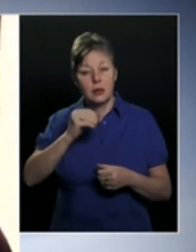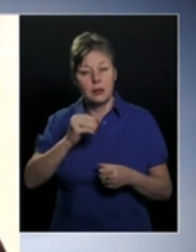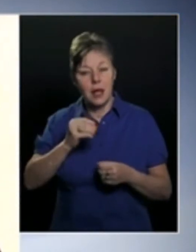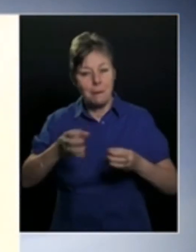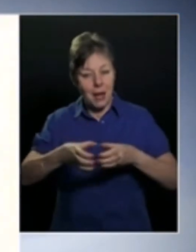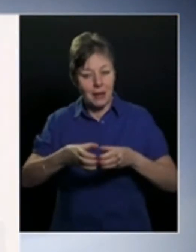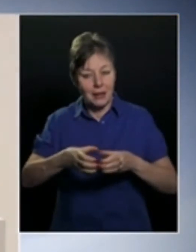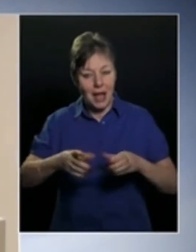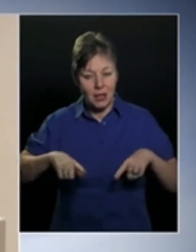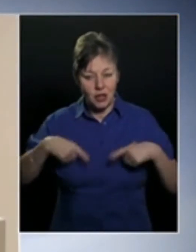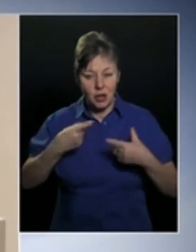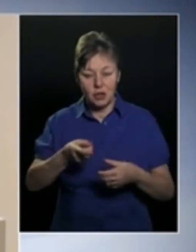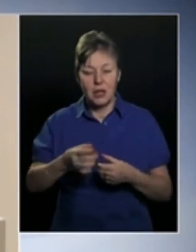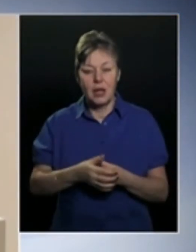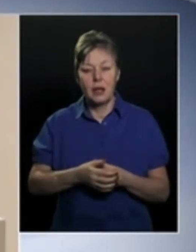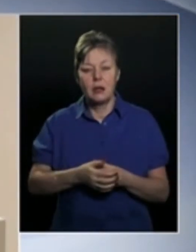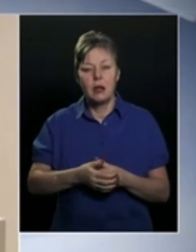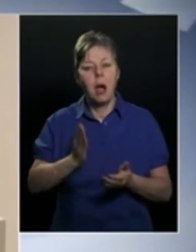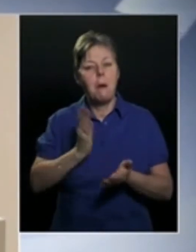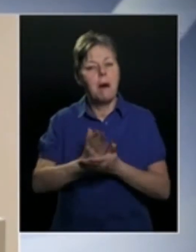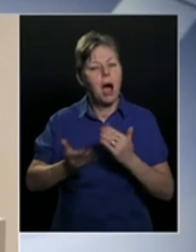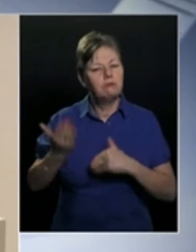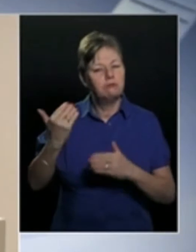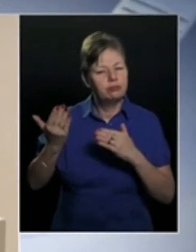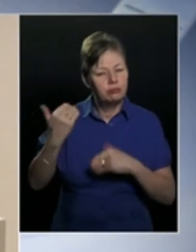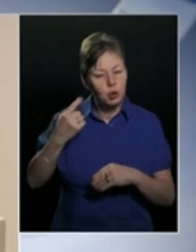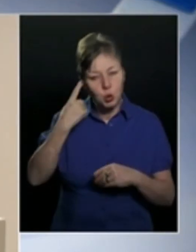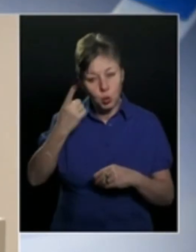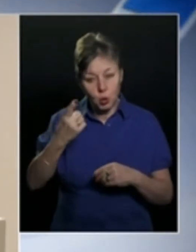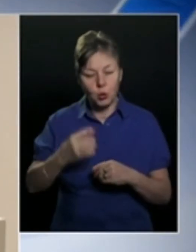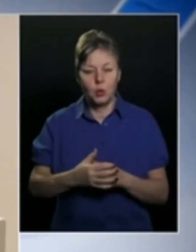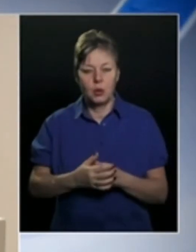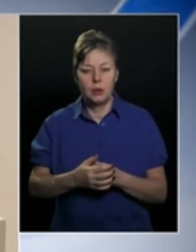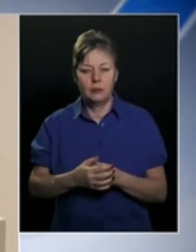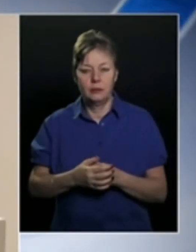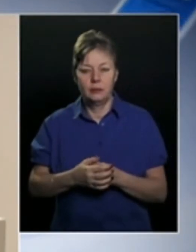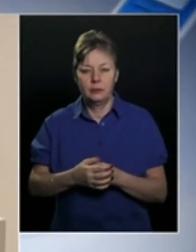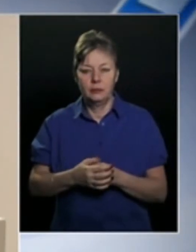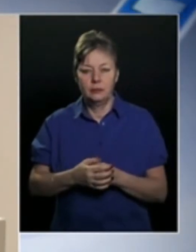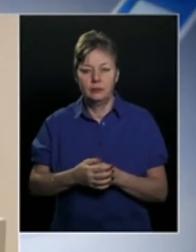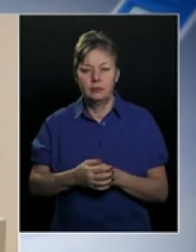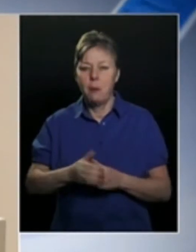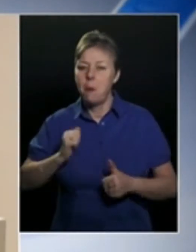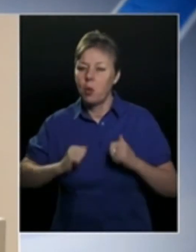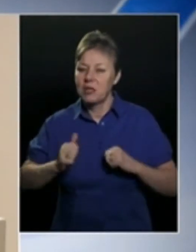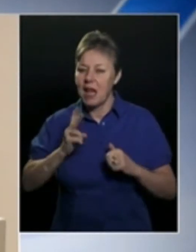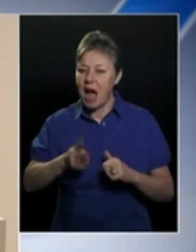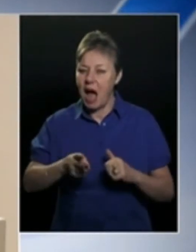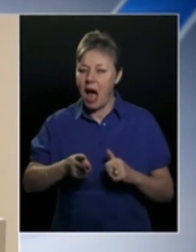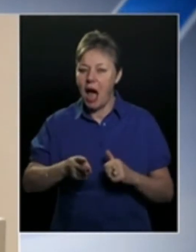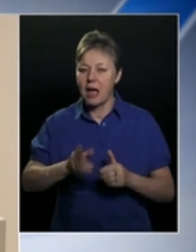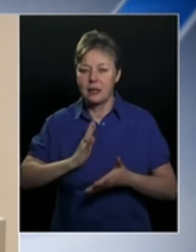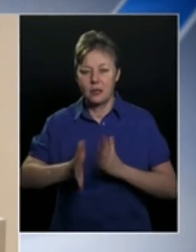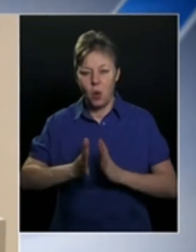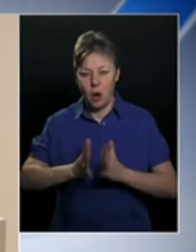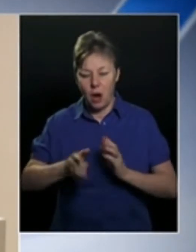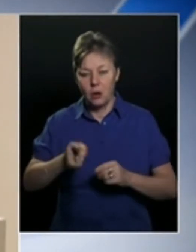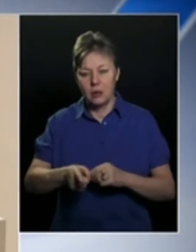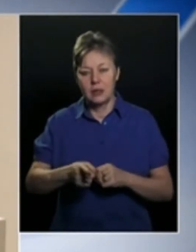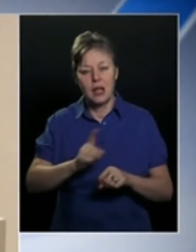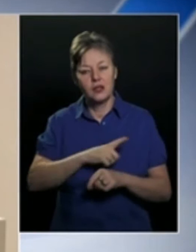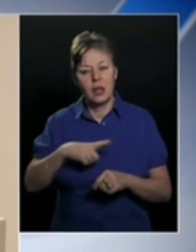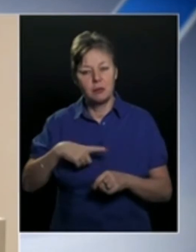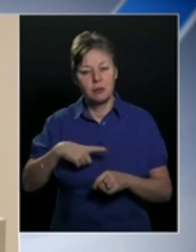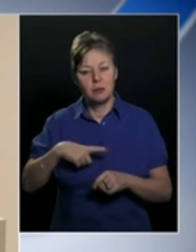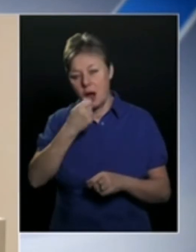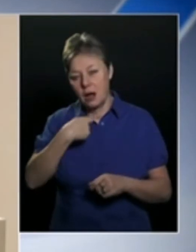ember társas lény. Tehát már az ókor óta tudjuk, hogy társas lények vagyunk, és muszáj a kikapcsolódás,